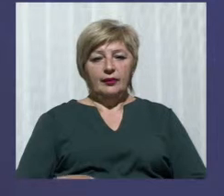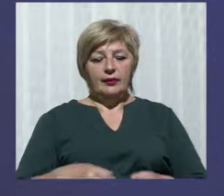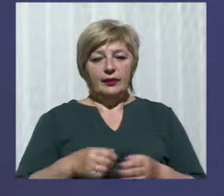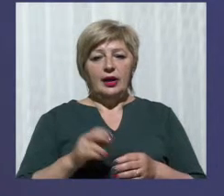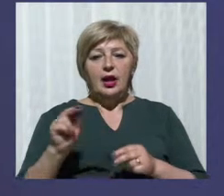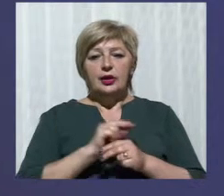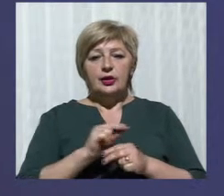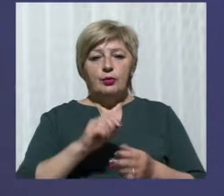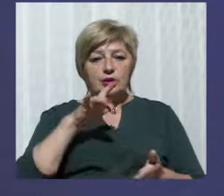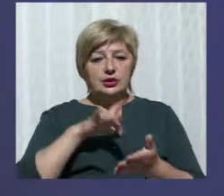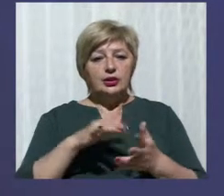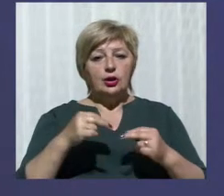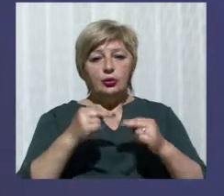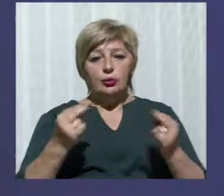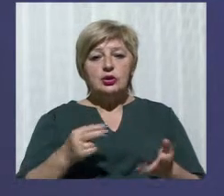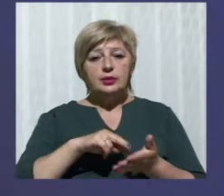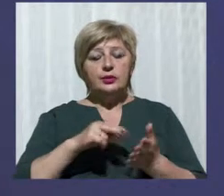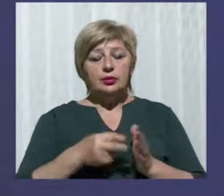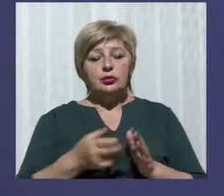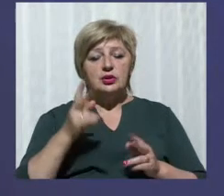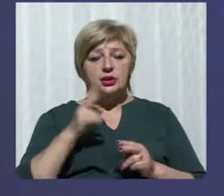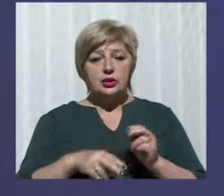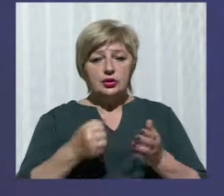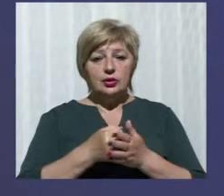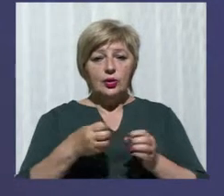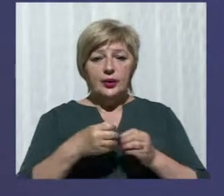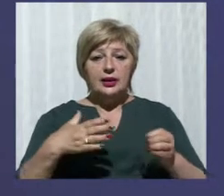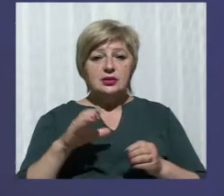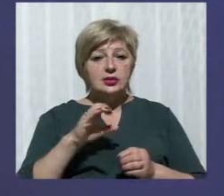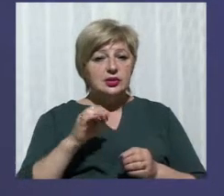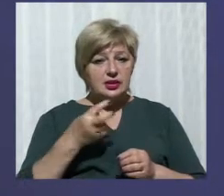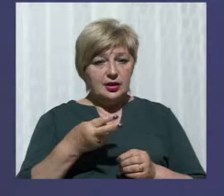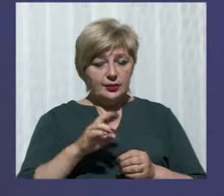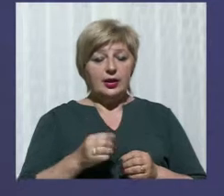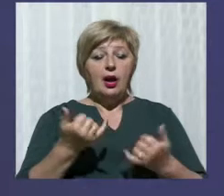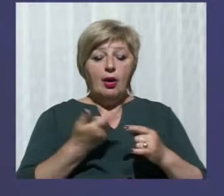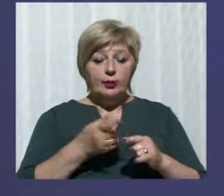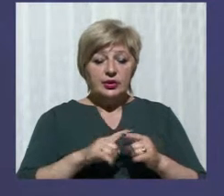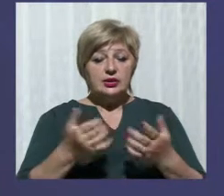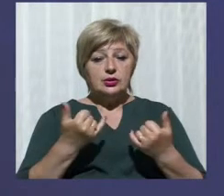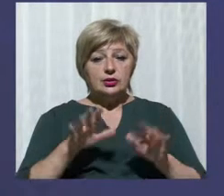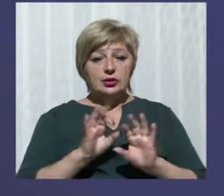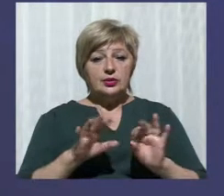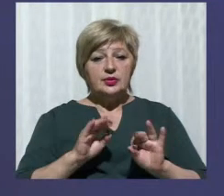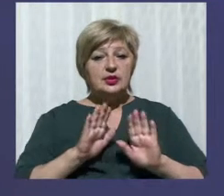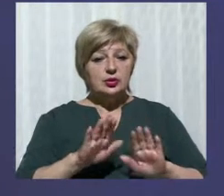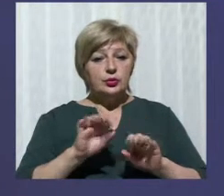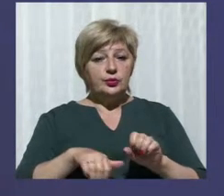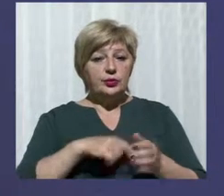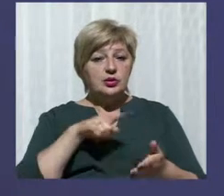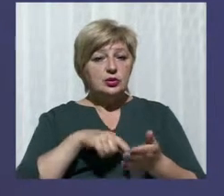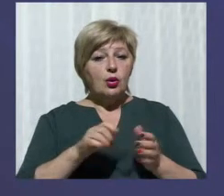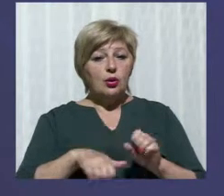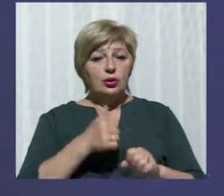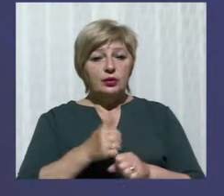центрального мосту планують закінчити до 15 серпня цього року. Про це сьогодні розповів заступник міського голови Михайло Лисенко.